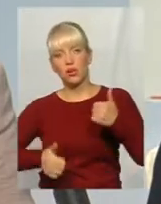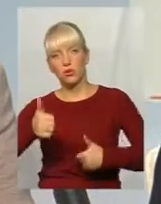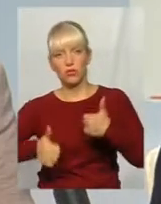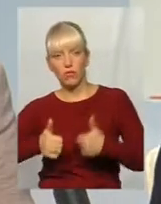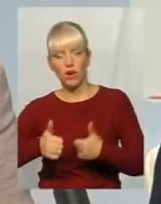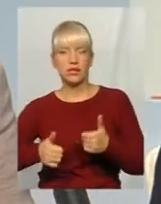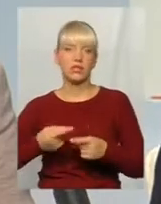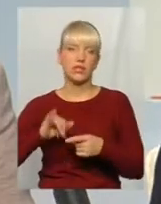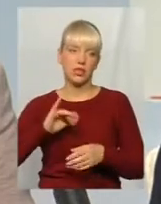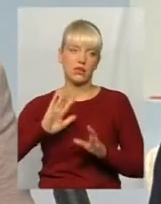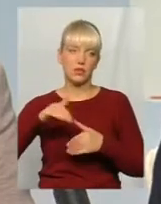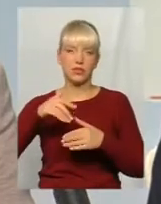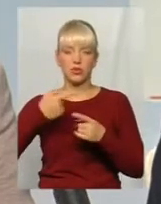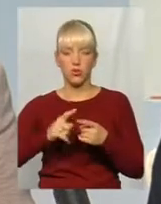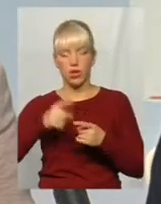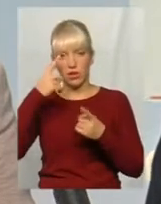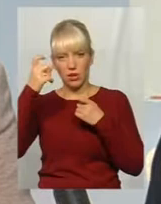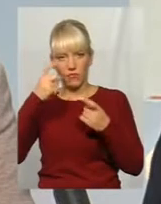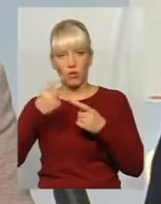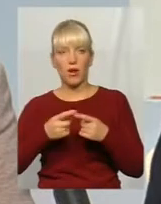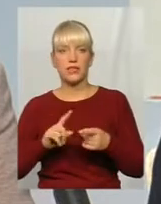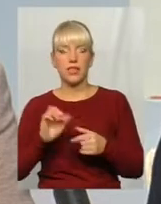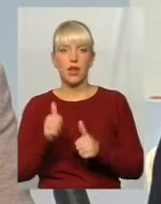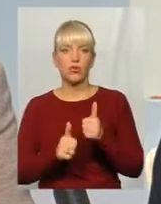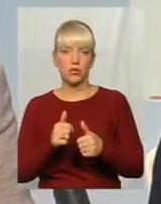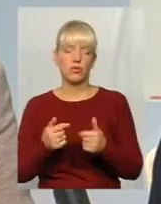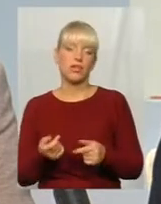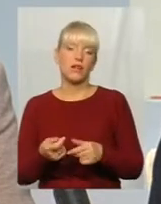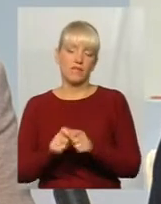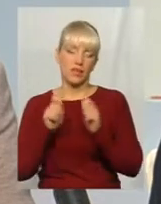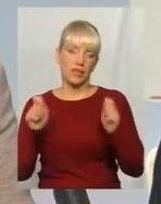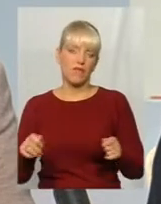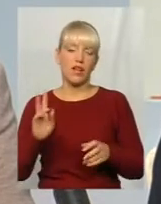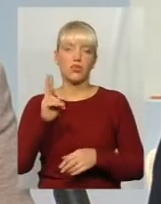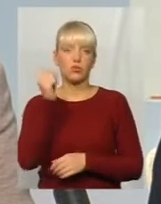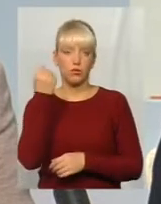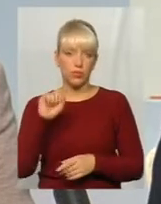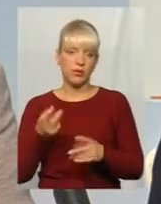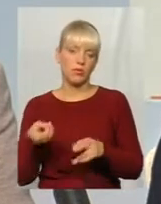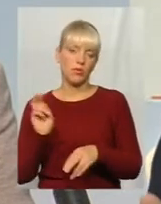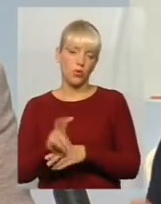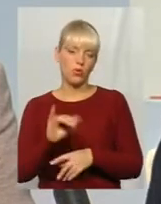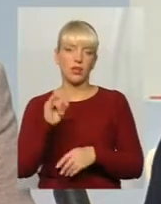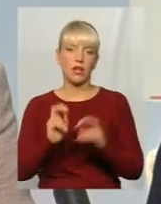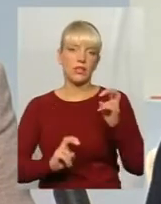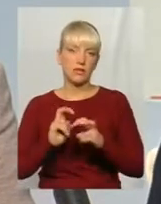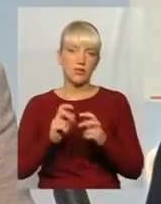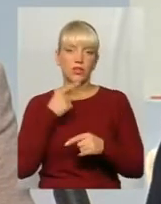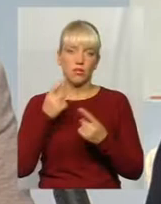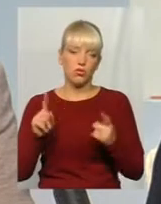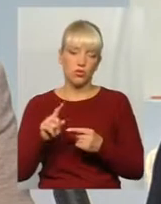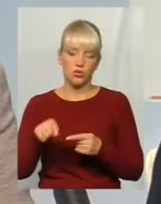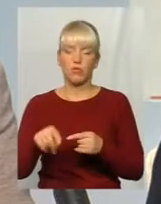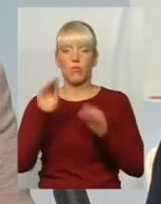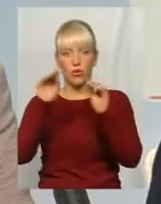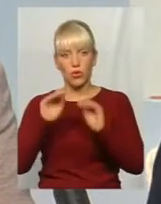інформація про аукціон відкривається. Переможець приходить на комунальне підприємство з протоколом, де вказує, що там